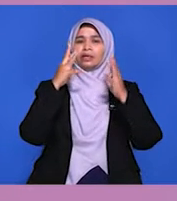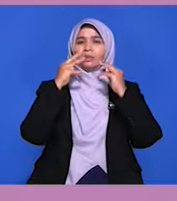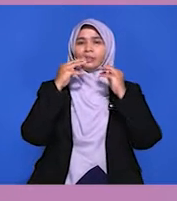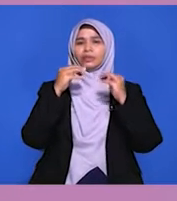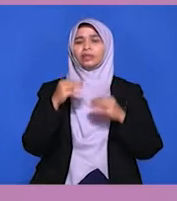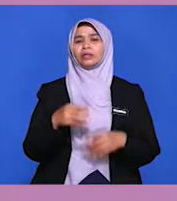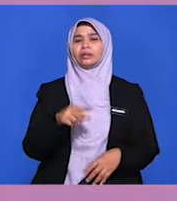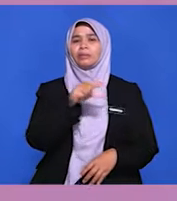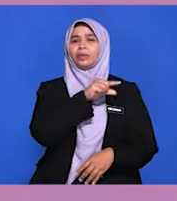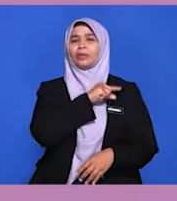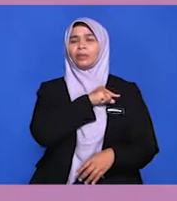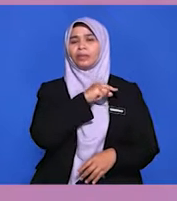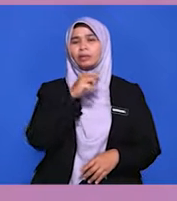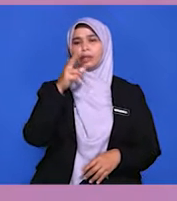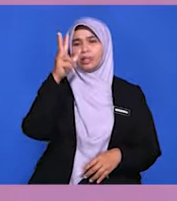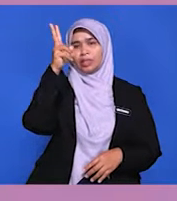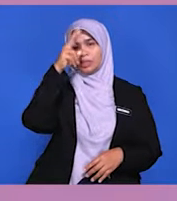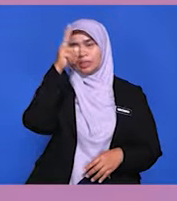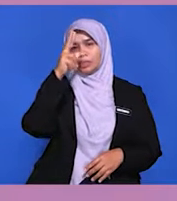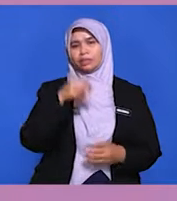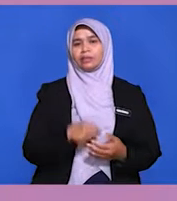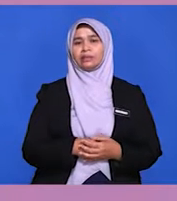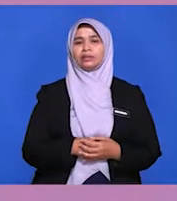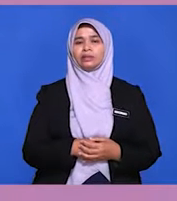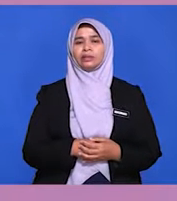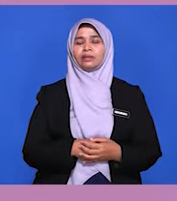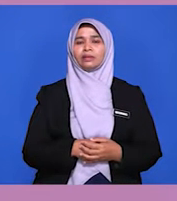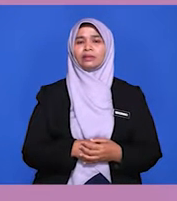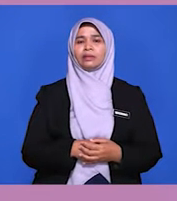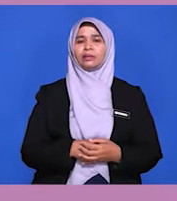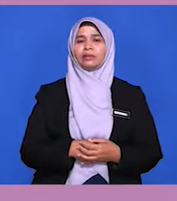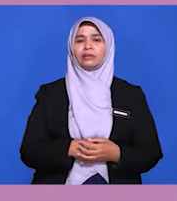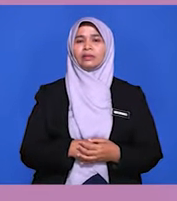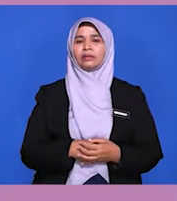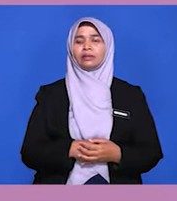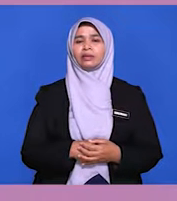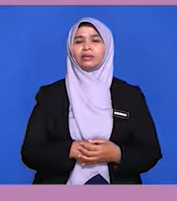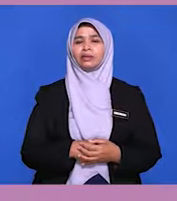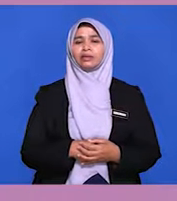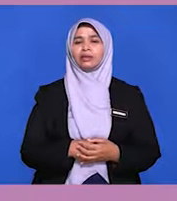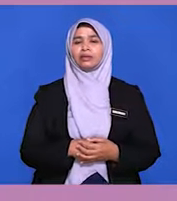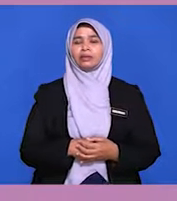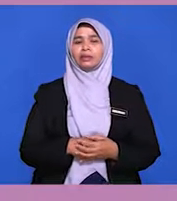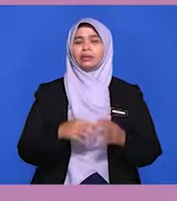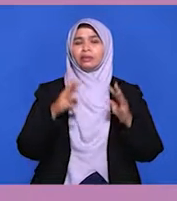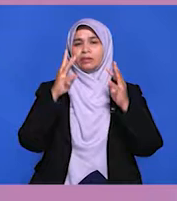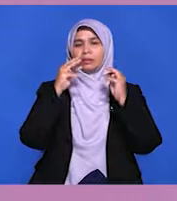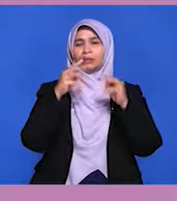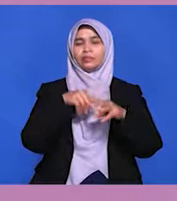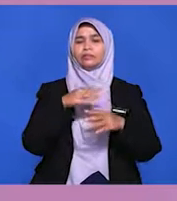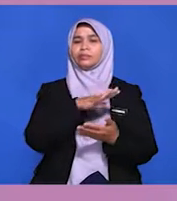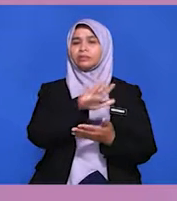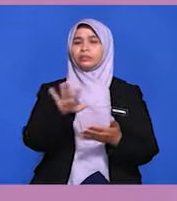mesyuarat peringkat pegawai-pegawai kerajaan. Kelazimannya, Pejabat Kedutaan Malaysia yang terdapat di serata dunia